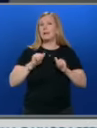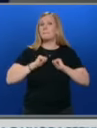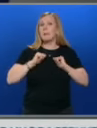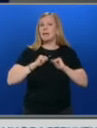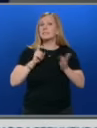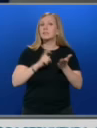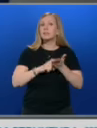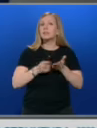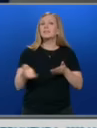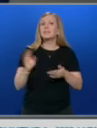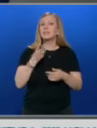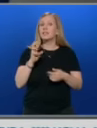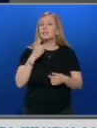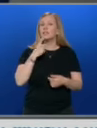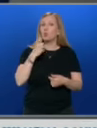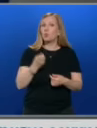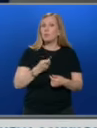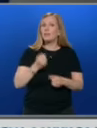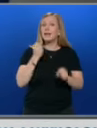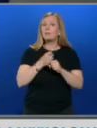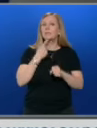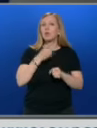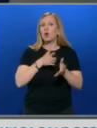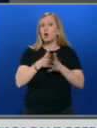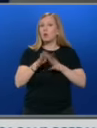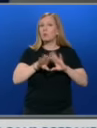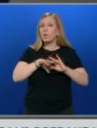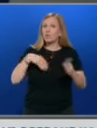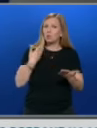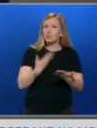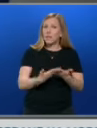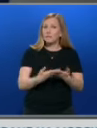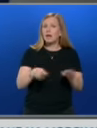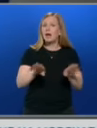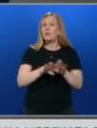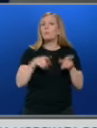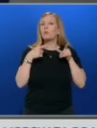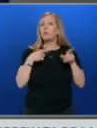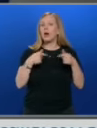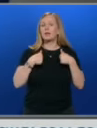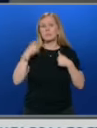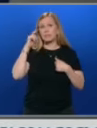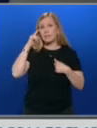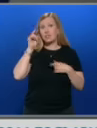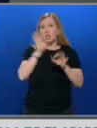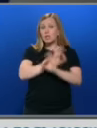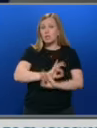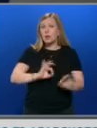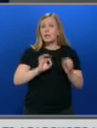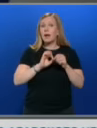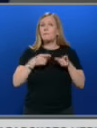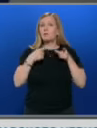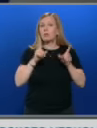години работа за хората и подадох оставка като прокурор. Направи го със съзнанието, че никоя прокуратура